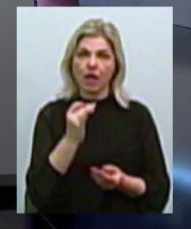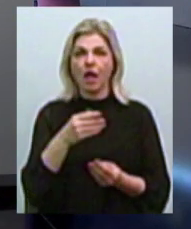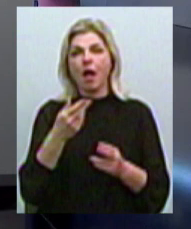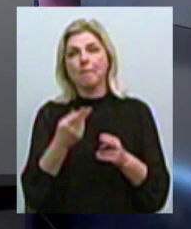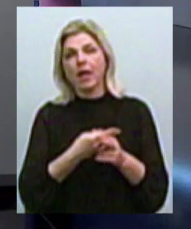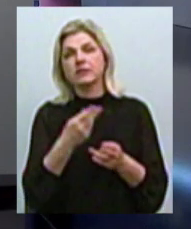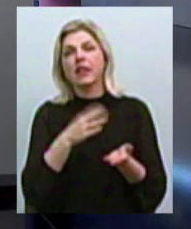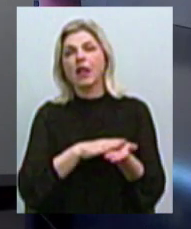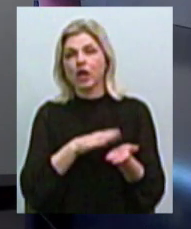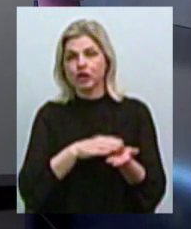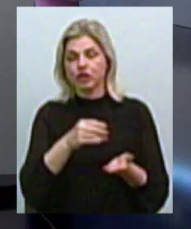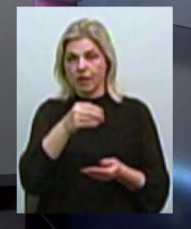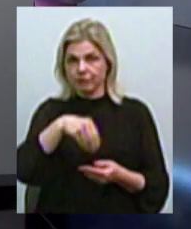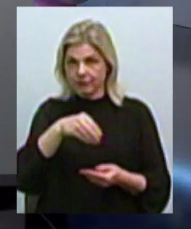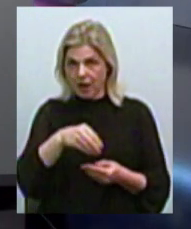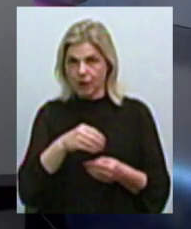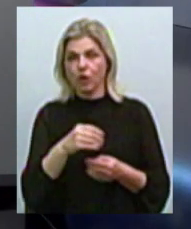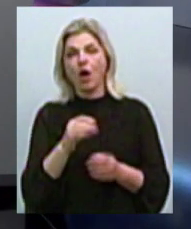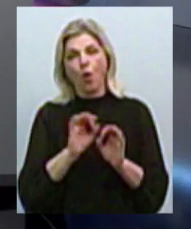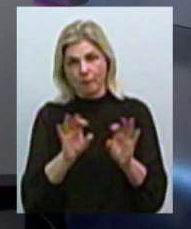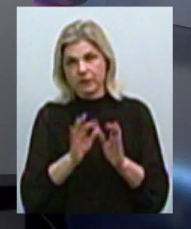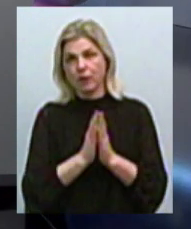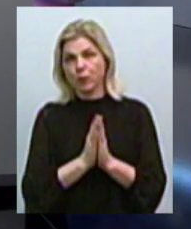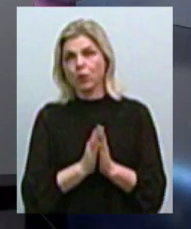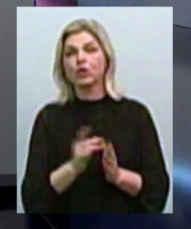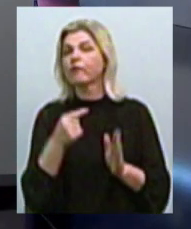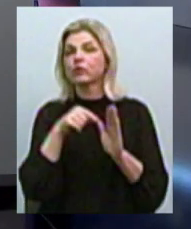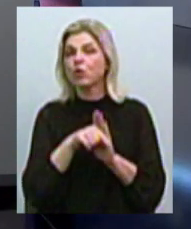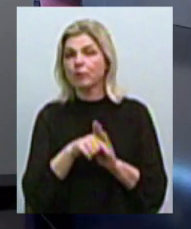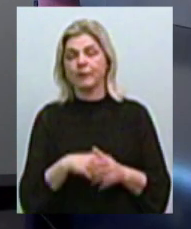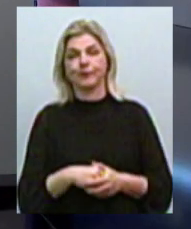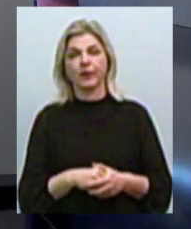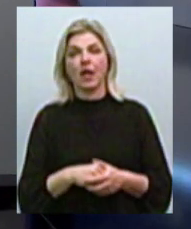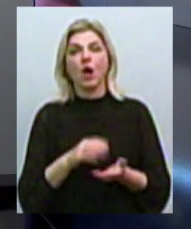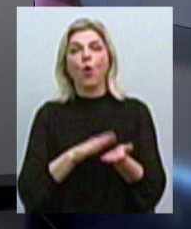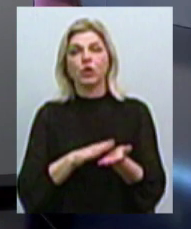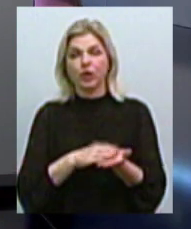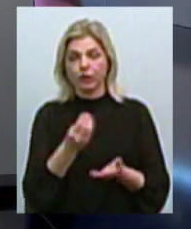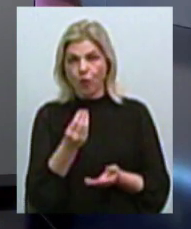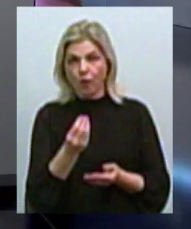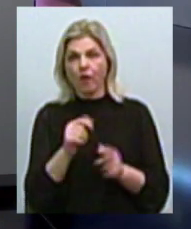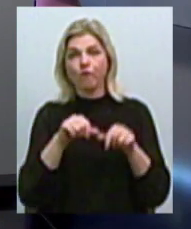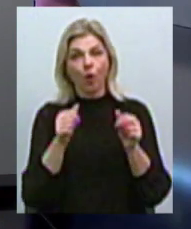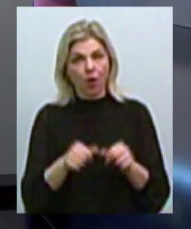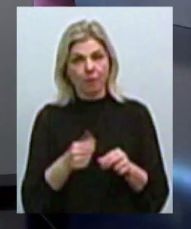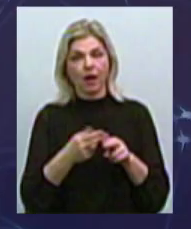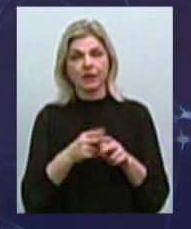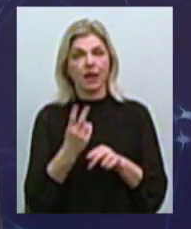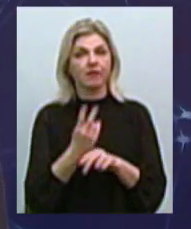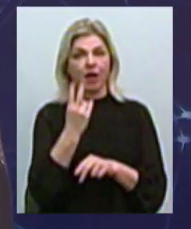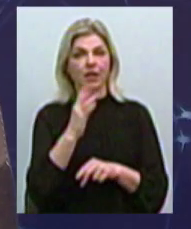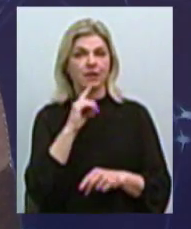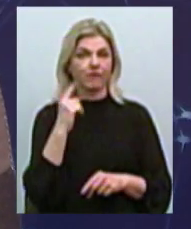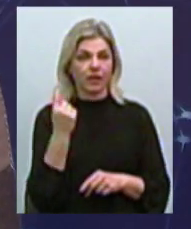різниця? Поясніть наші недачі. Готівкова грошова форма, вона передбачає 2 рази в рік.